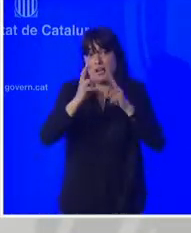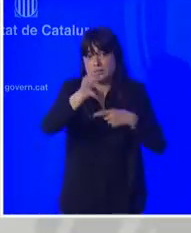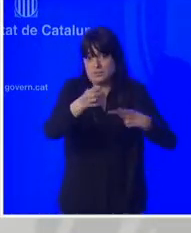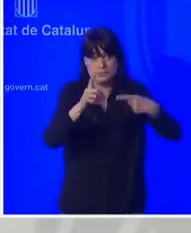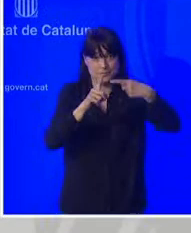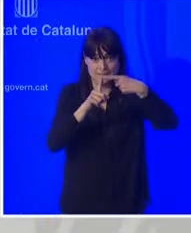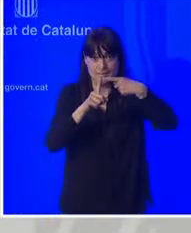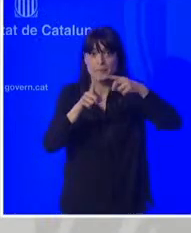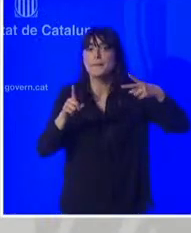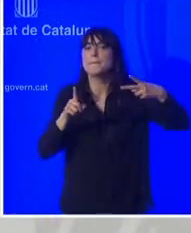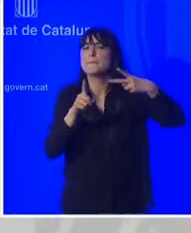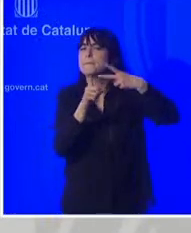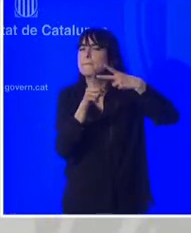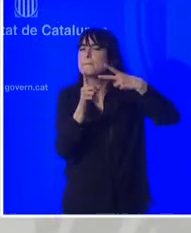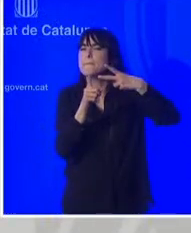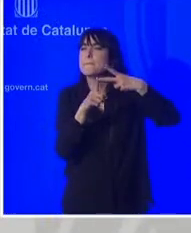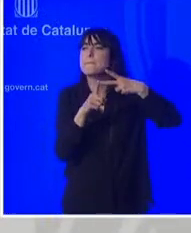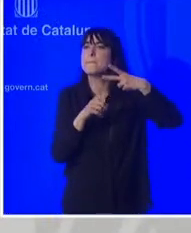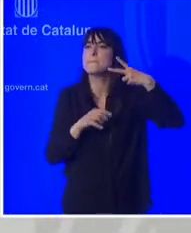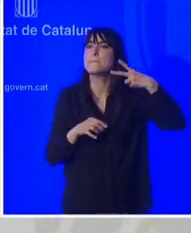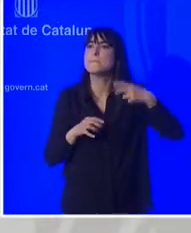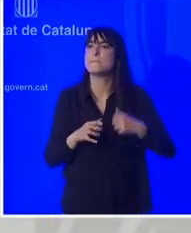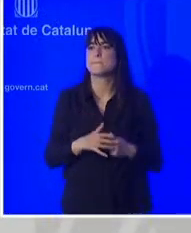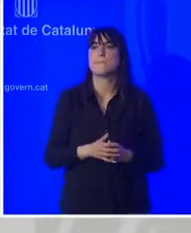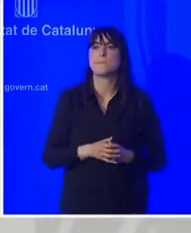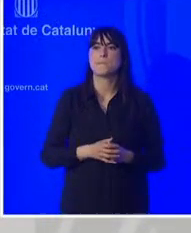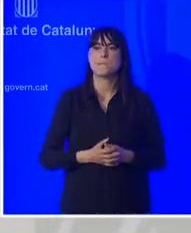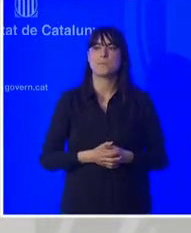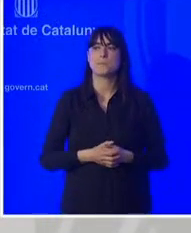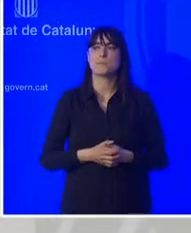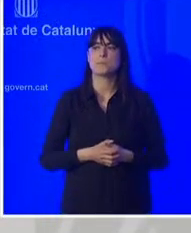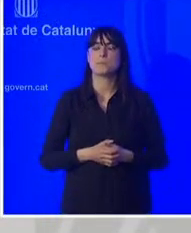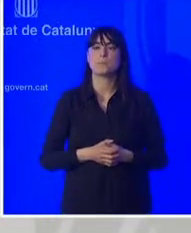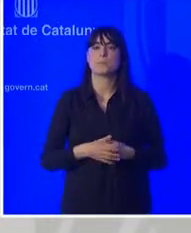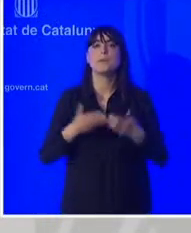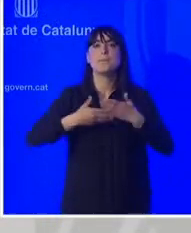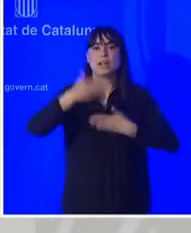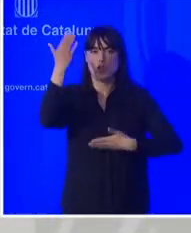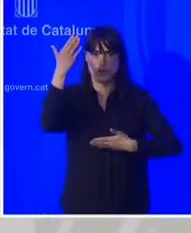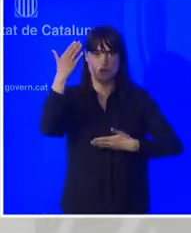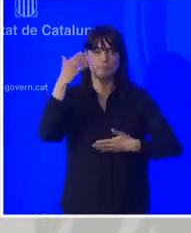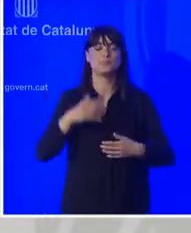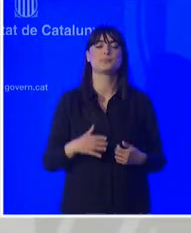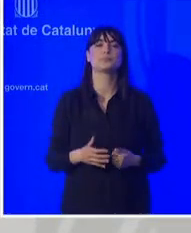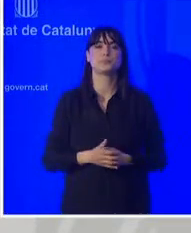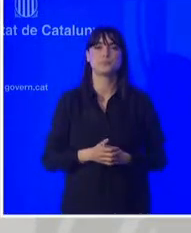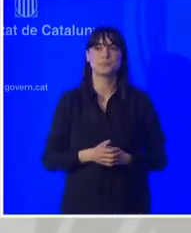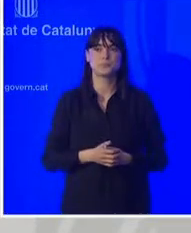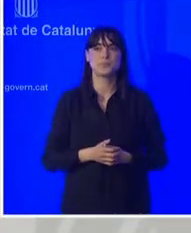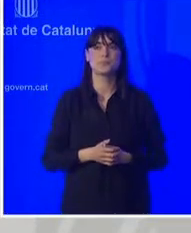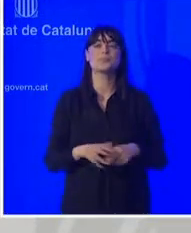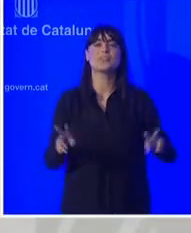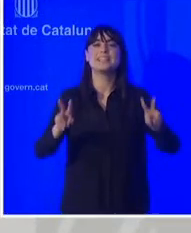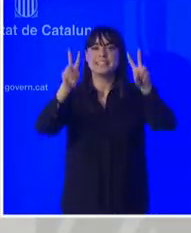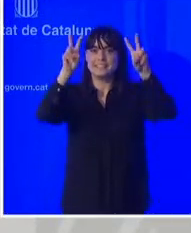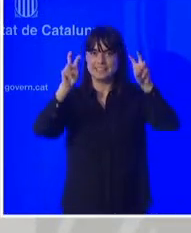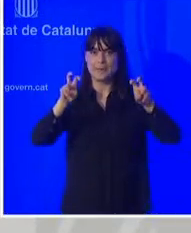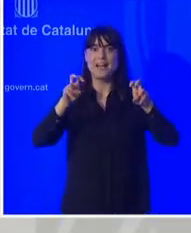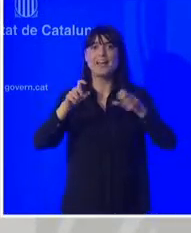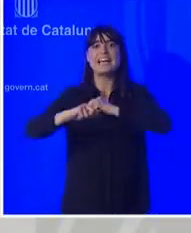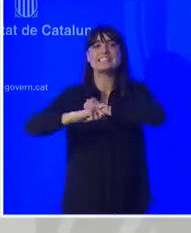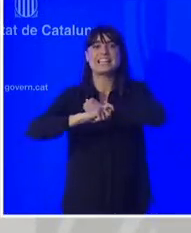Ara pregunta el qui del Mas Real del Periòdico. Bona tarda. En relació a l'estratègia contra la Covid,